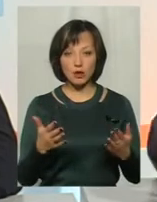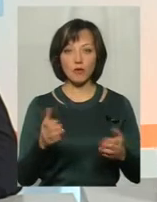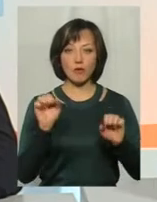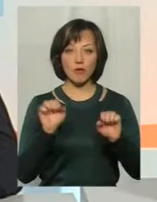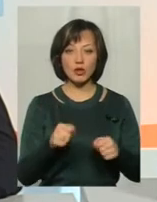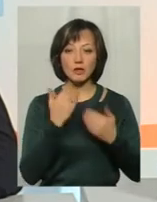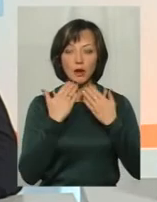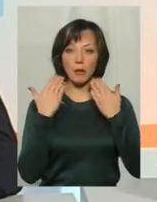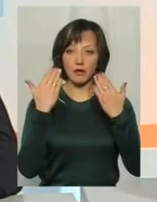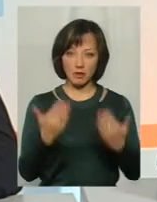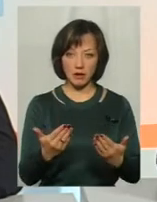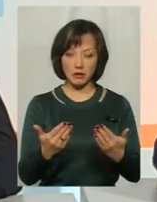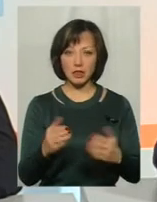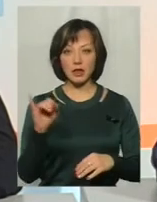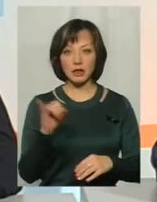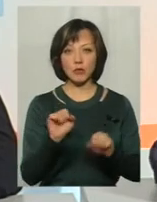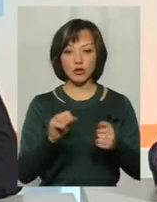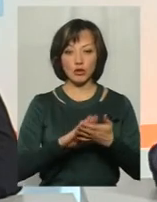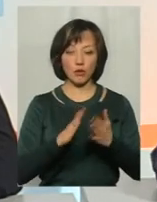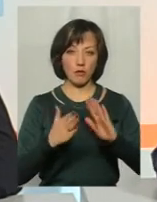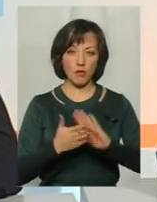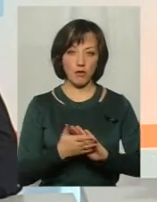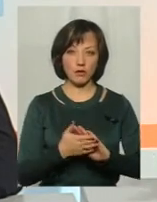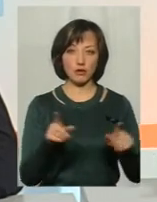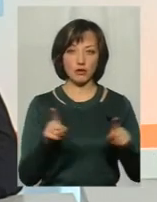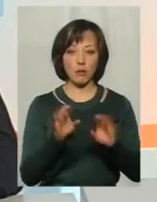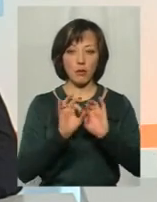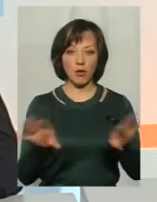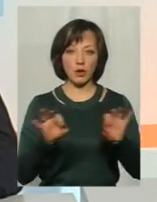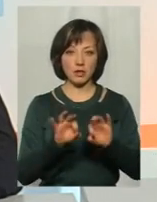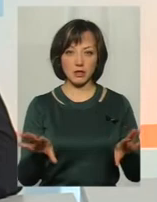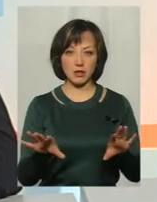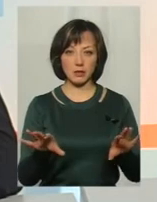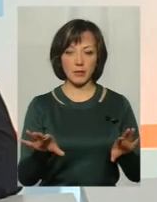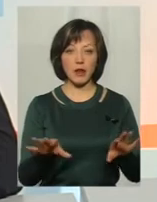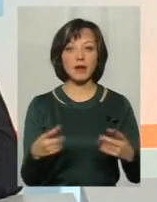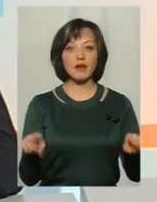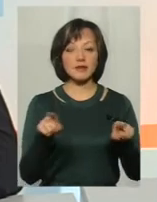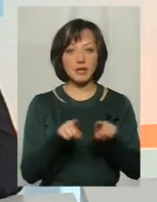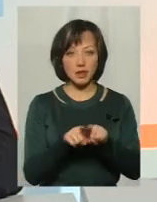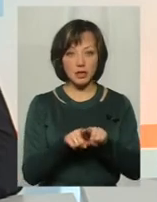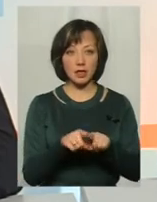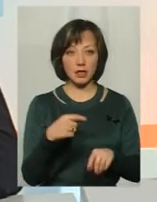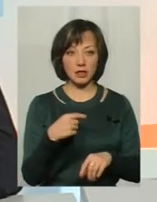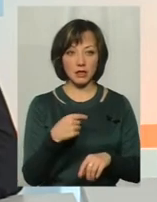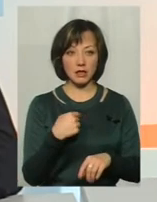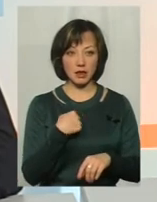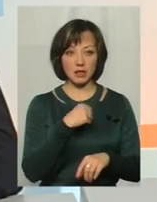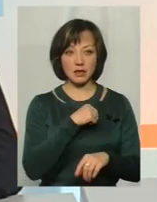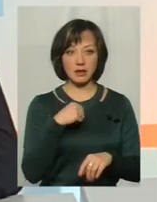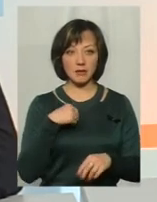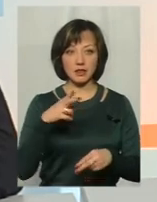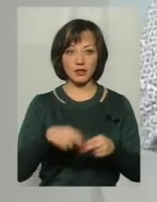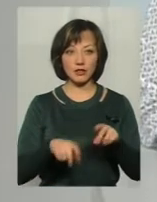вона може запитати і вона може домовитися для того, щоб їй пояснили. Бо все ж таки я сам п'ят років нас